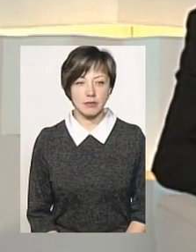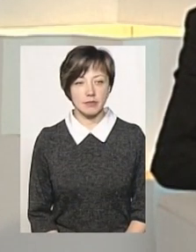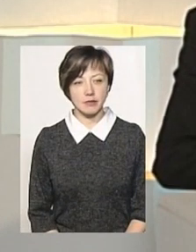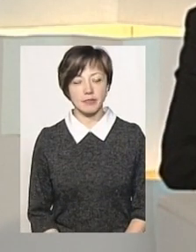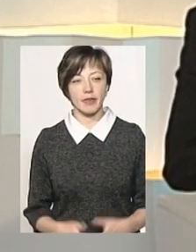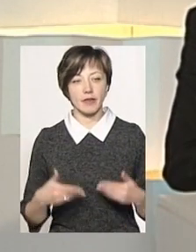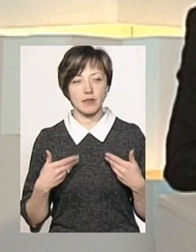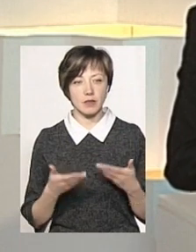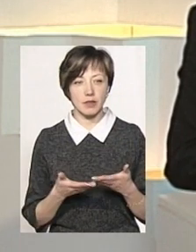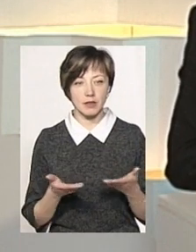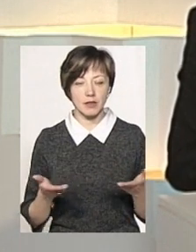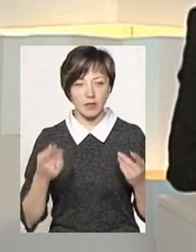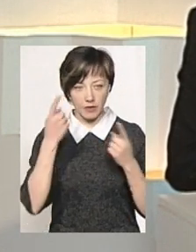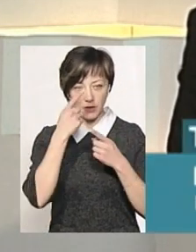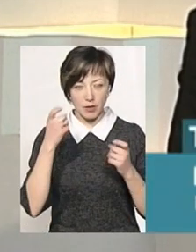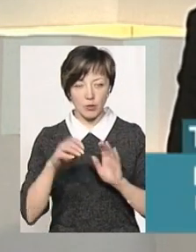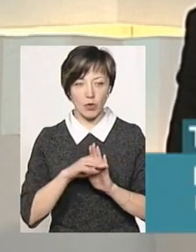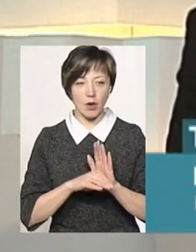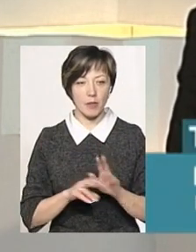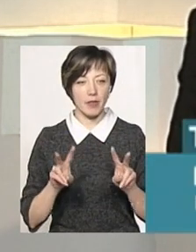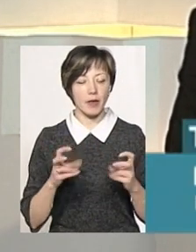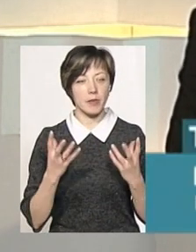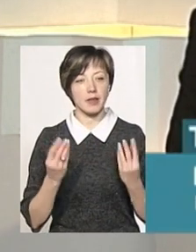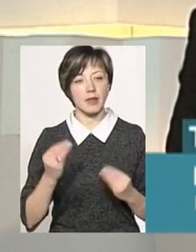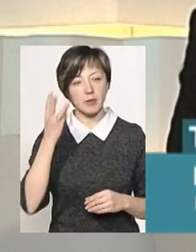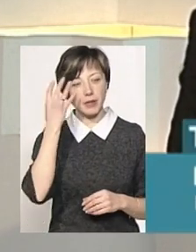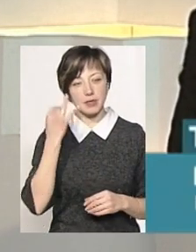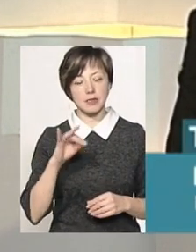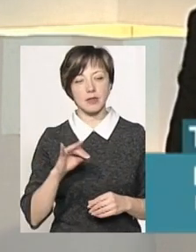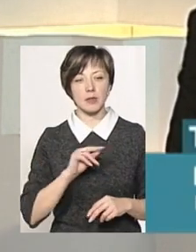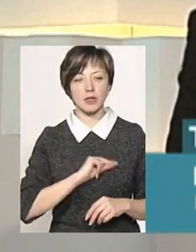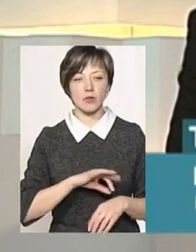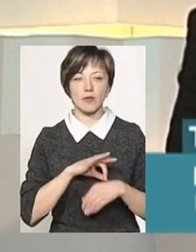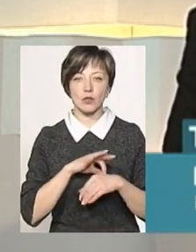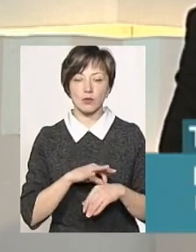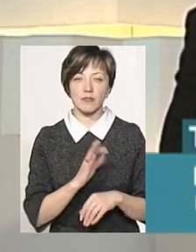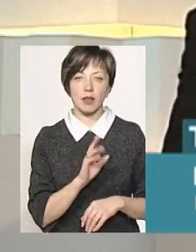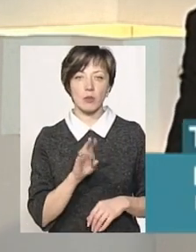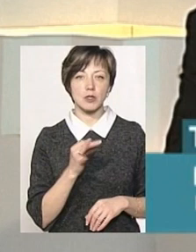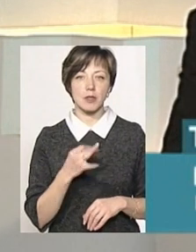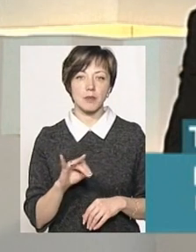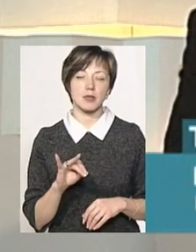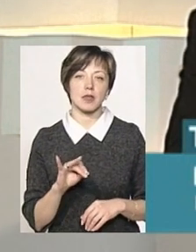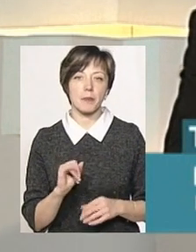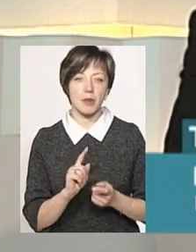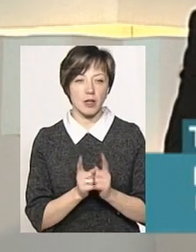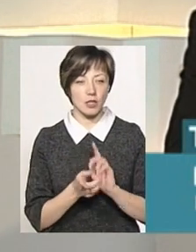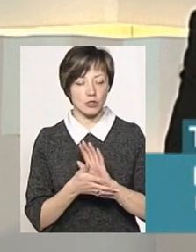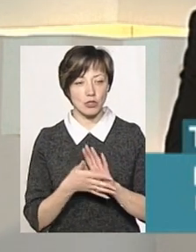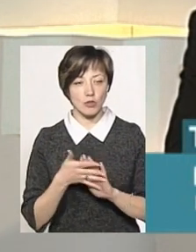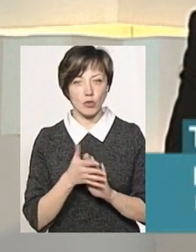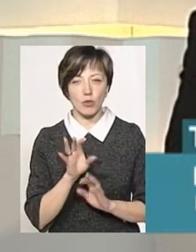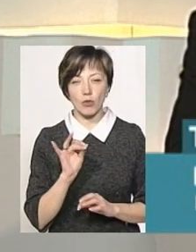Мої вітання. В ефірі програма «Тема дня Хмельницький». У студії працюють ведучий Віталій Постемський та